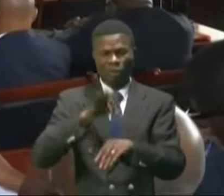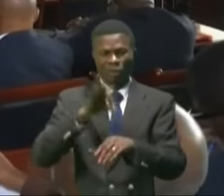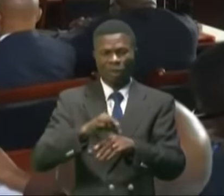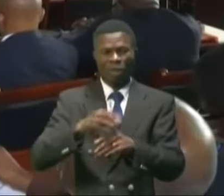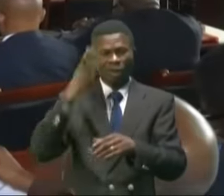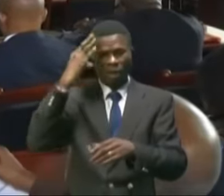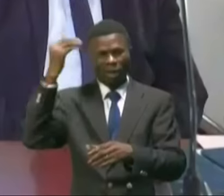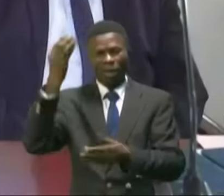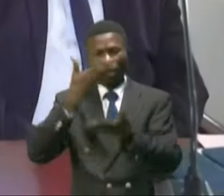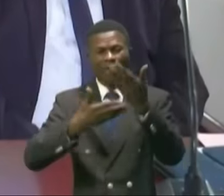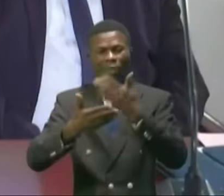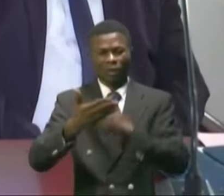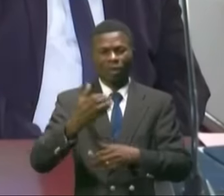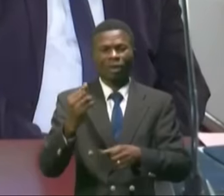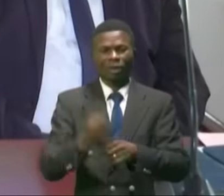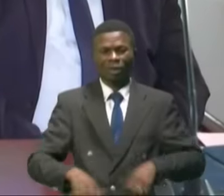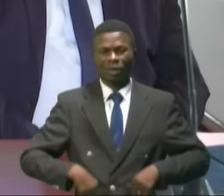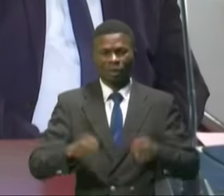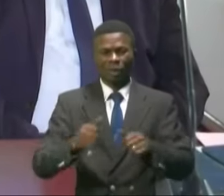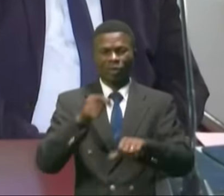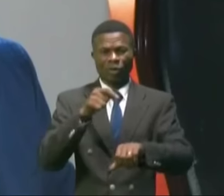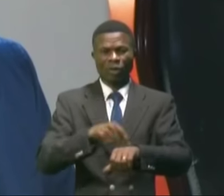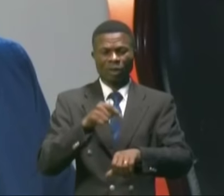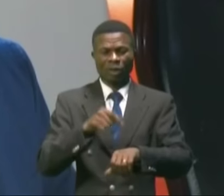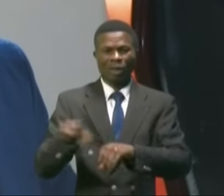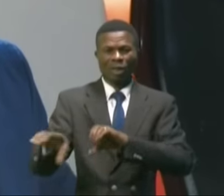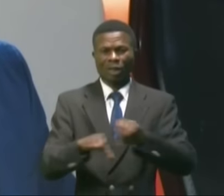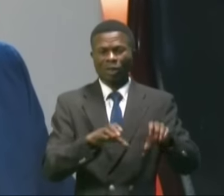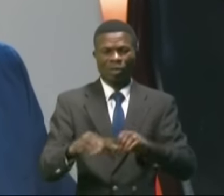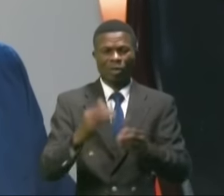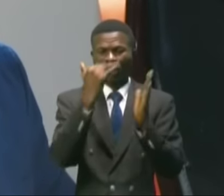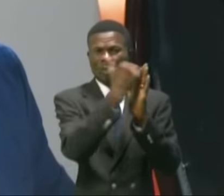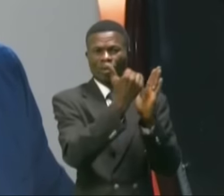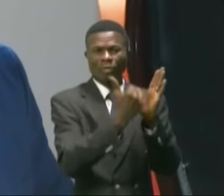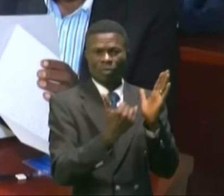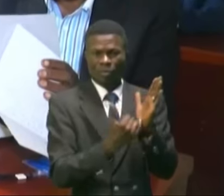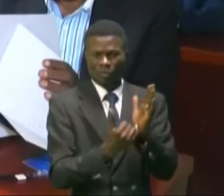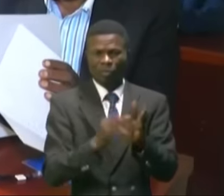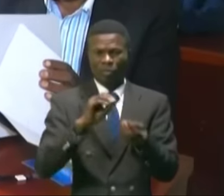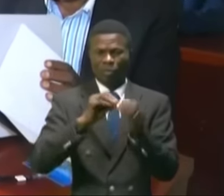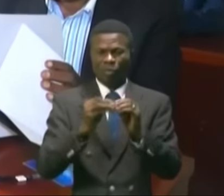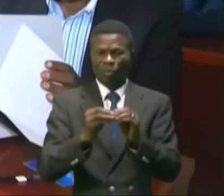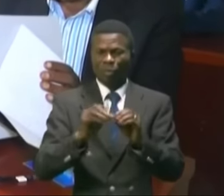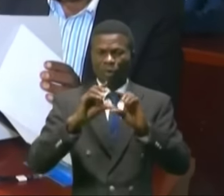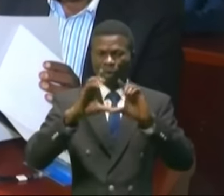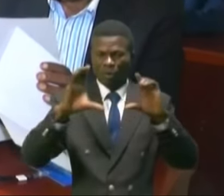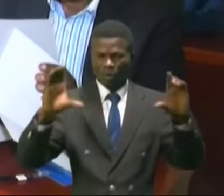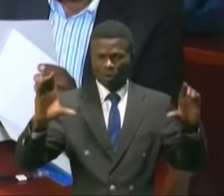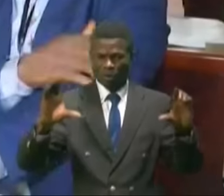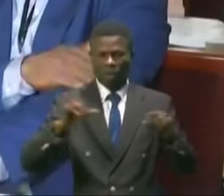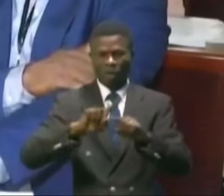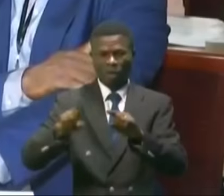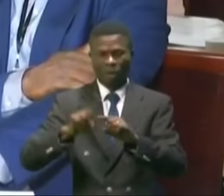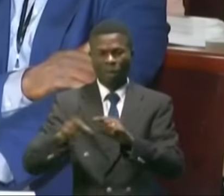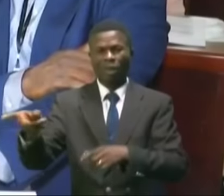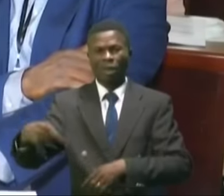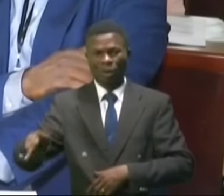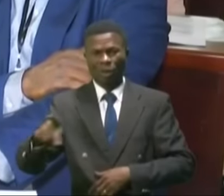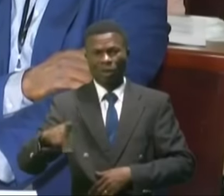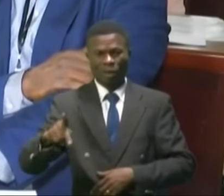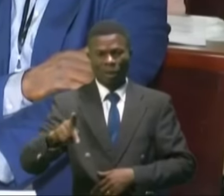'échanger sur l'expérience vécue pendant les cérémonies d'enregistrement et d'immatriculation dans les différentes provinces